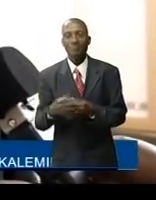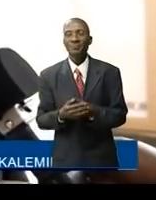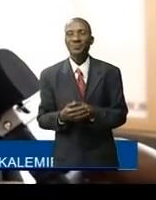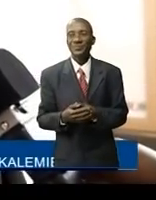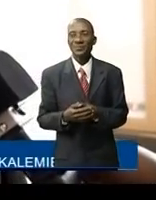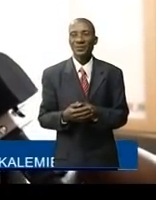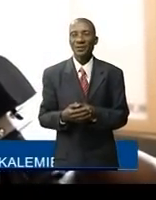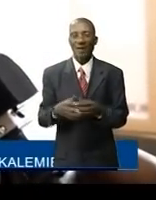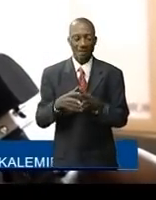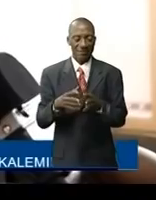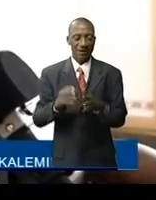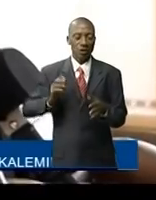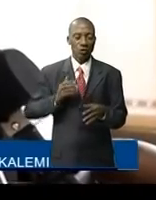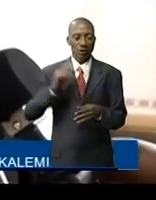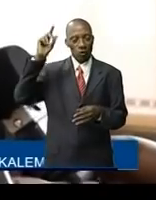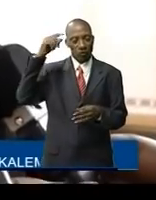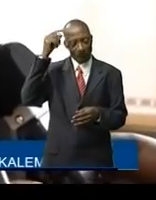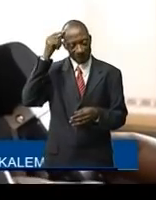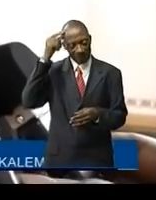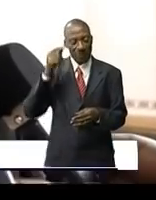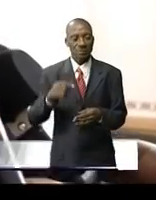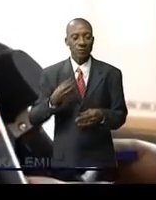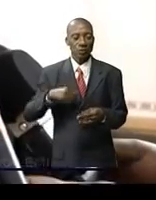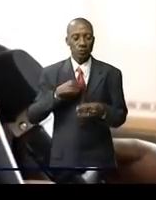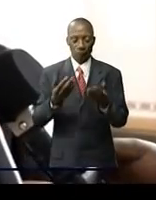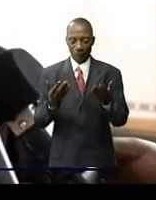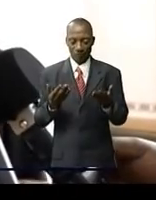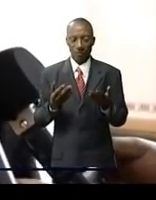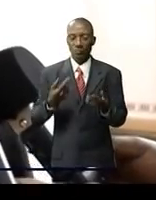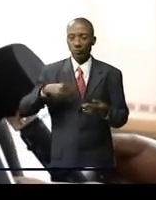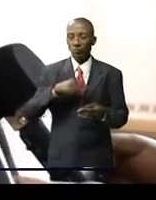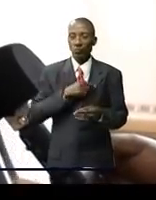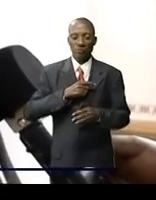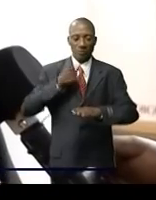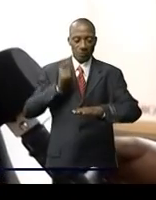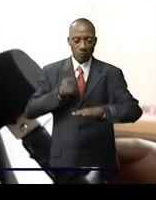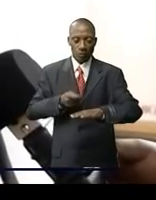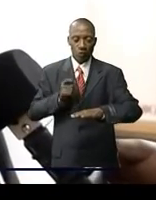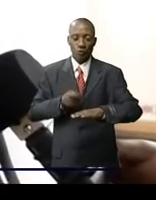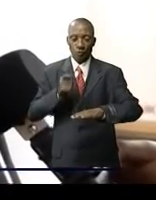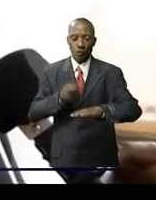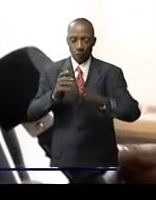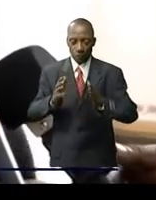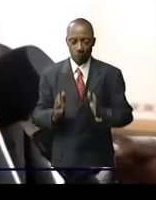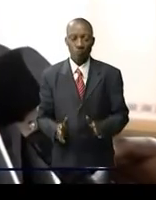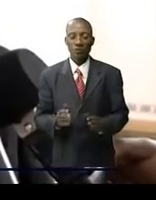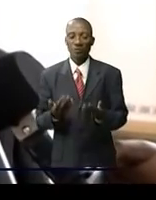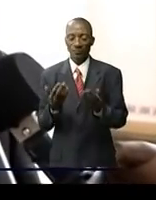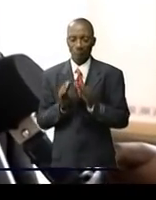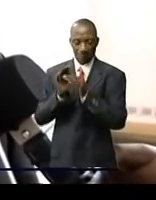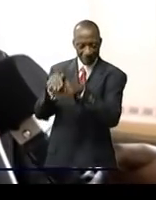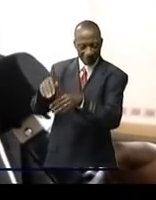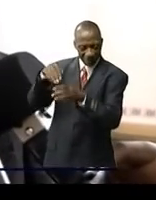notre gouvernement nous voulons que nous les juges nous puissions intégrer le protocole dans les